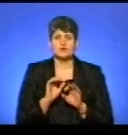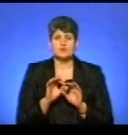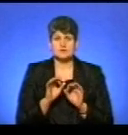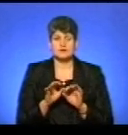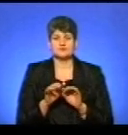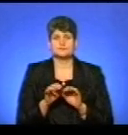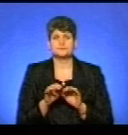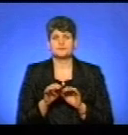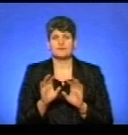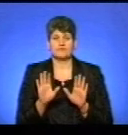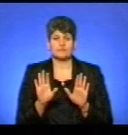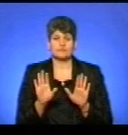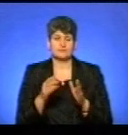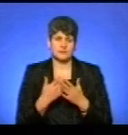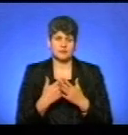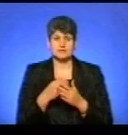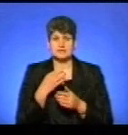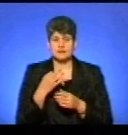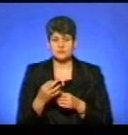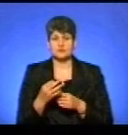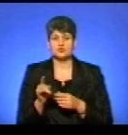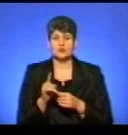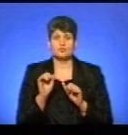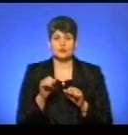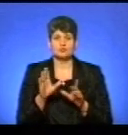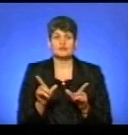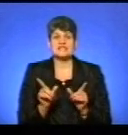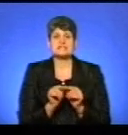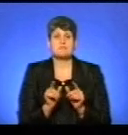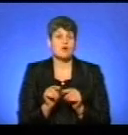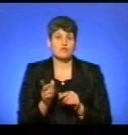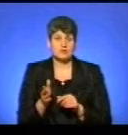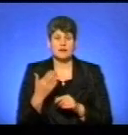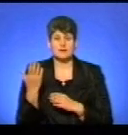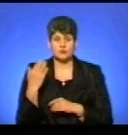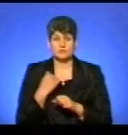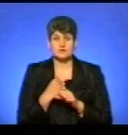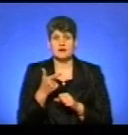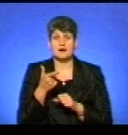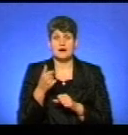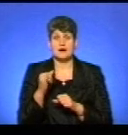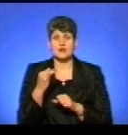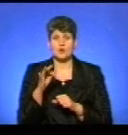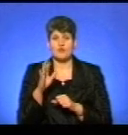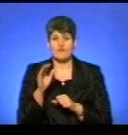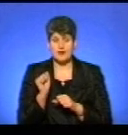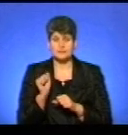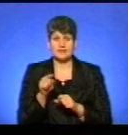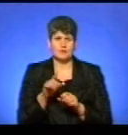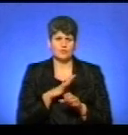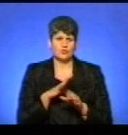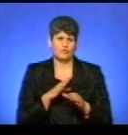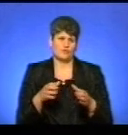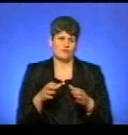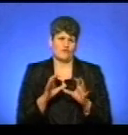навів такий приклад навів класичний, щоб може бути спарування. Я свого часу працював на Гайові, там був забійний пункт, і там був вольєр такий